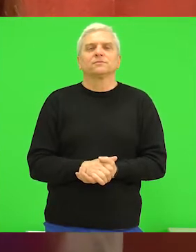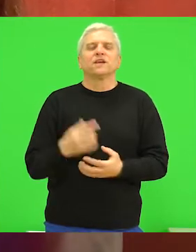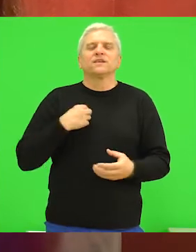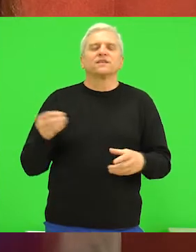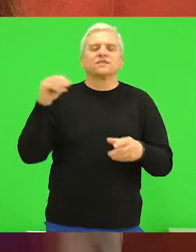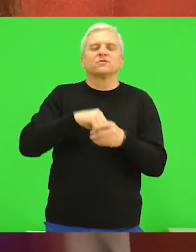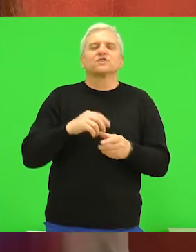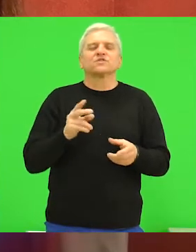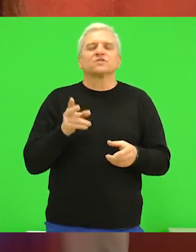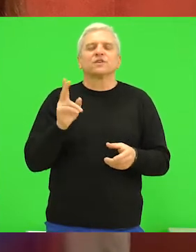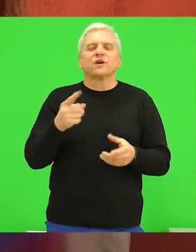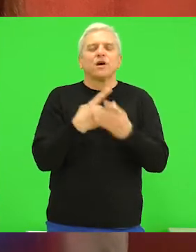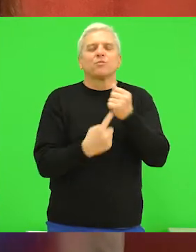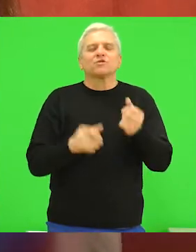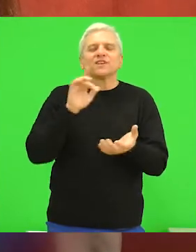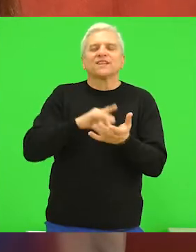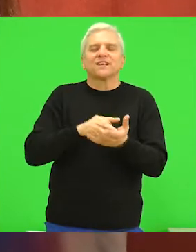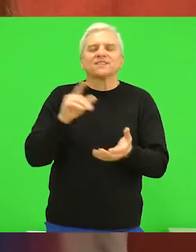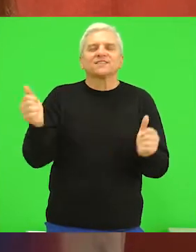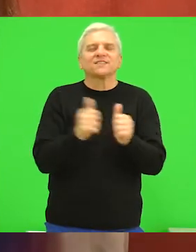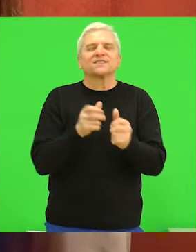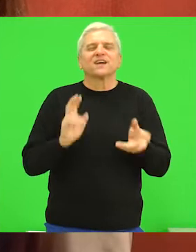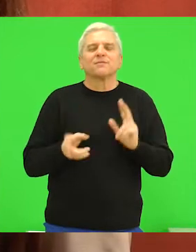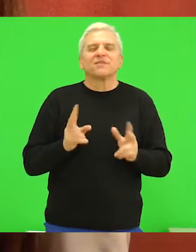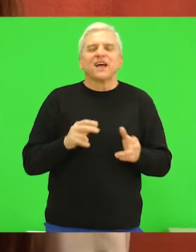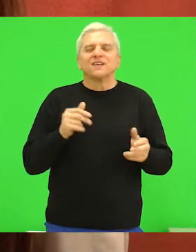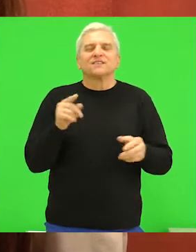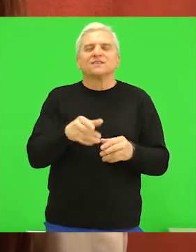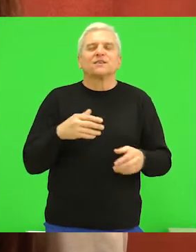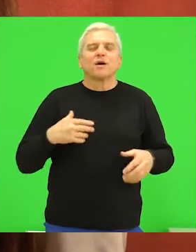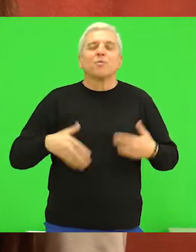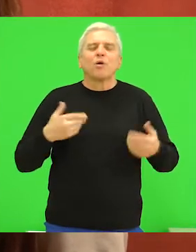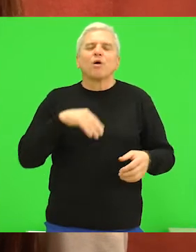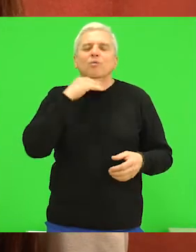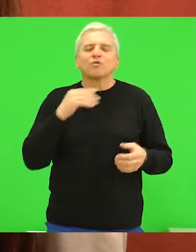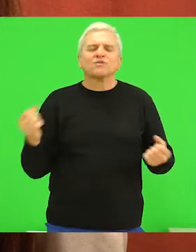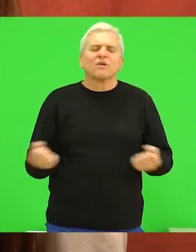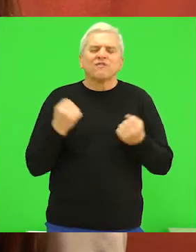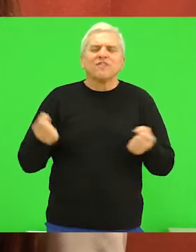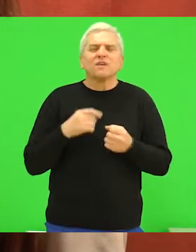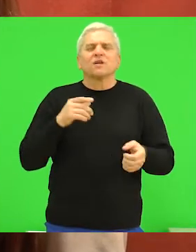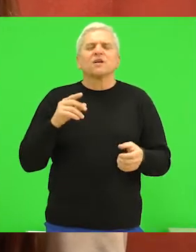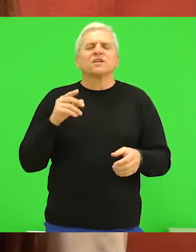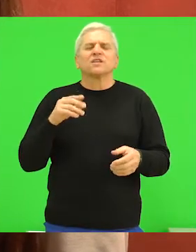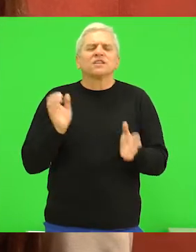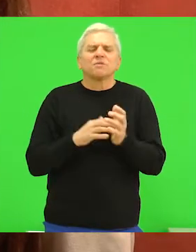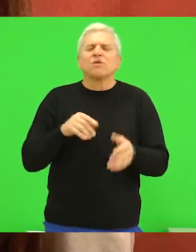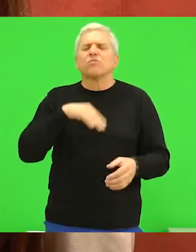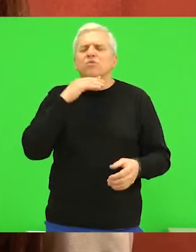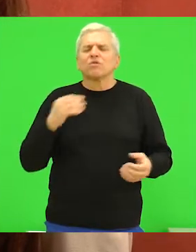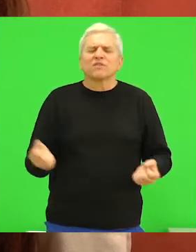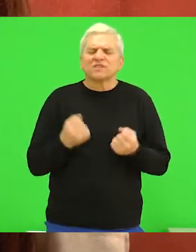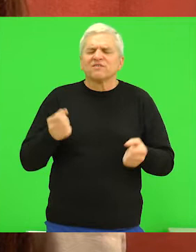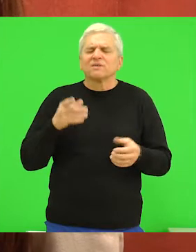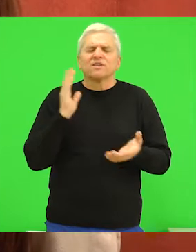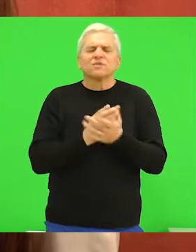Ja sam učestvovala u poslednjoj tački zajedno sa nastavnicima. Mnogo smo se pripremali. Trebalo je puno da se vežba